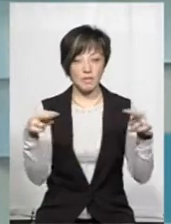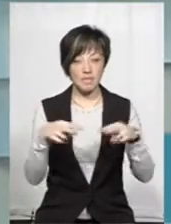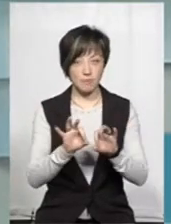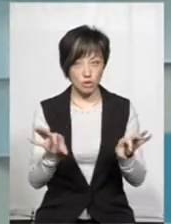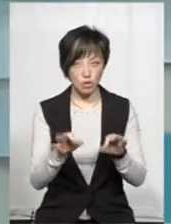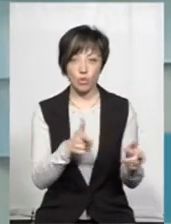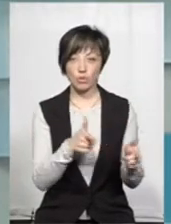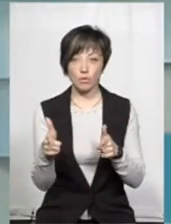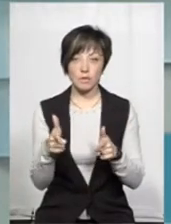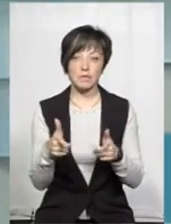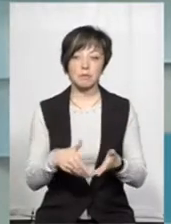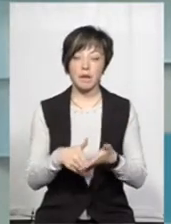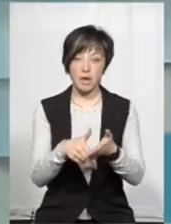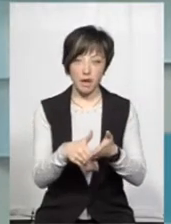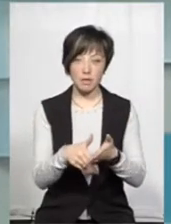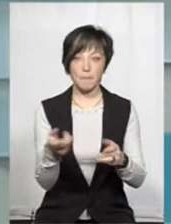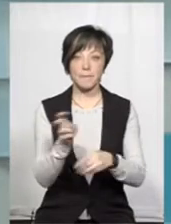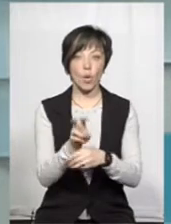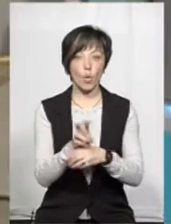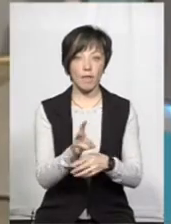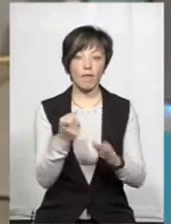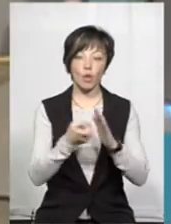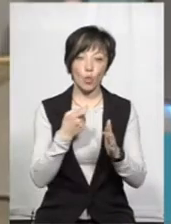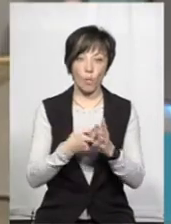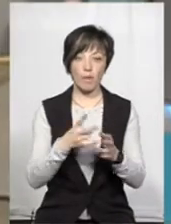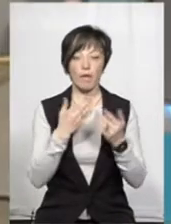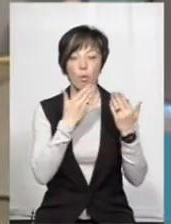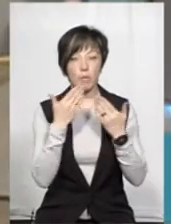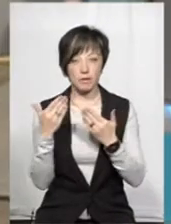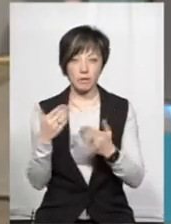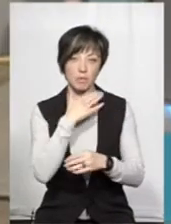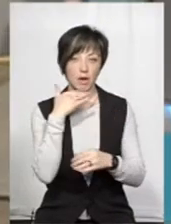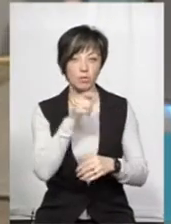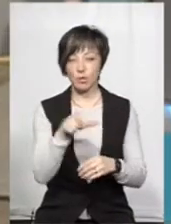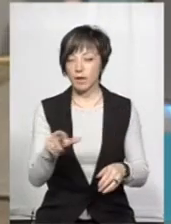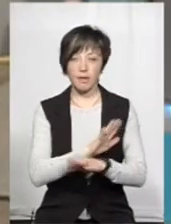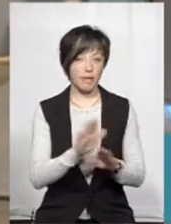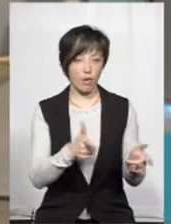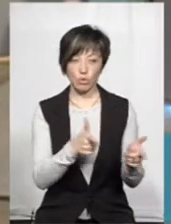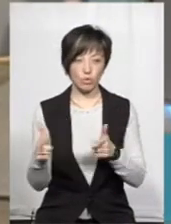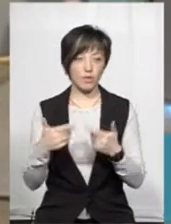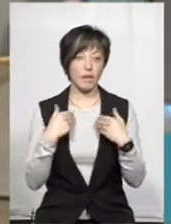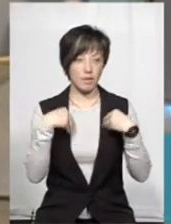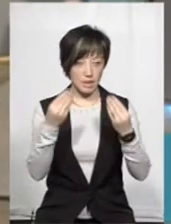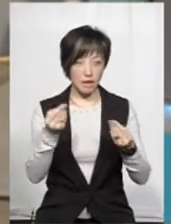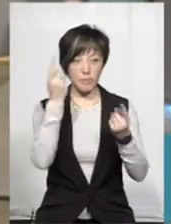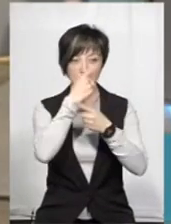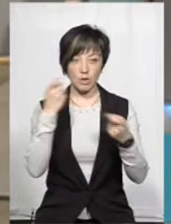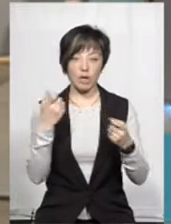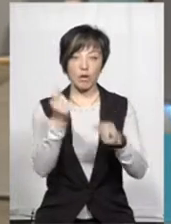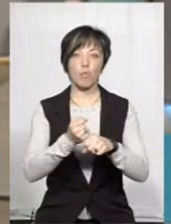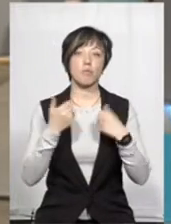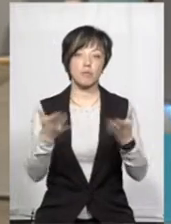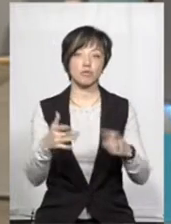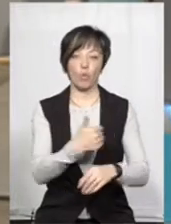свідчити? Чи готові ви сприяти, приходите на допити, на опитування? І багато людей не готові. От я вам дав інформацію,